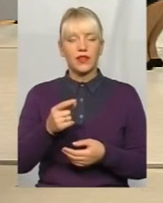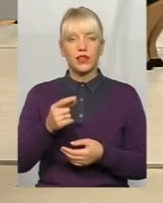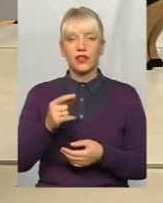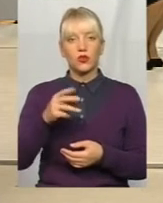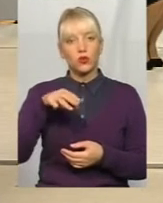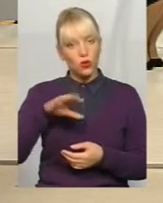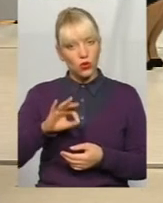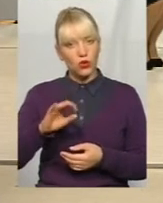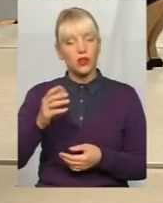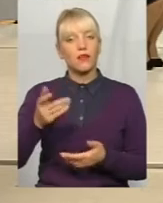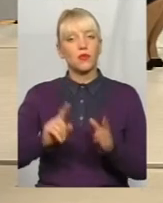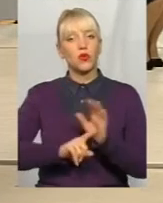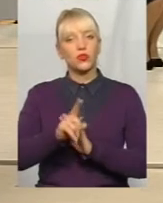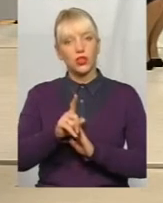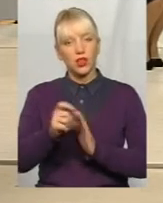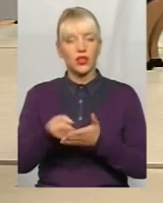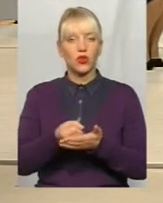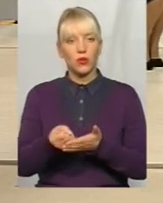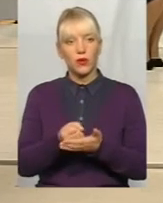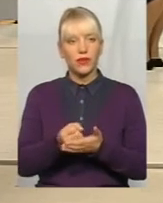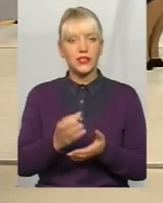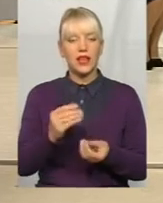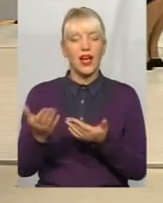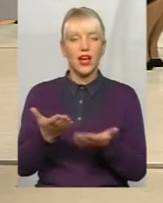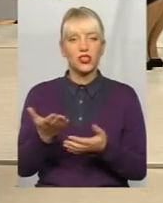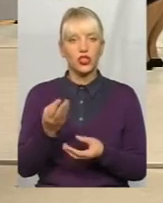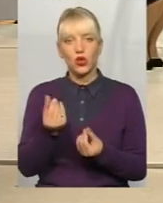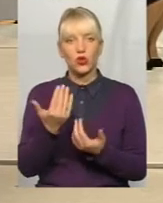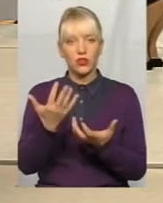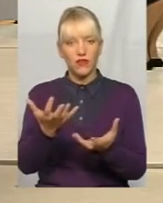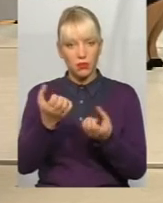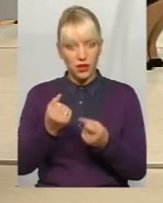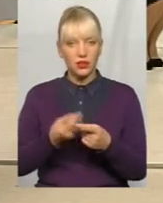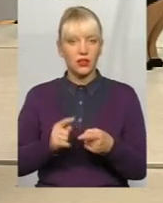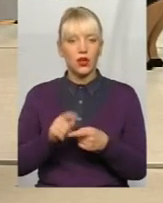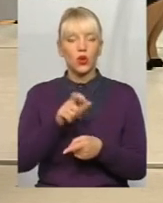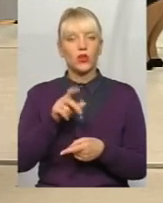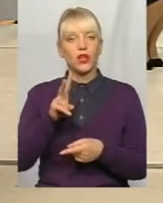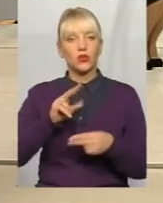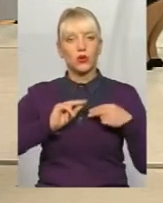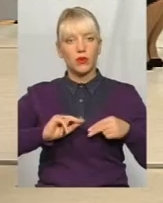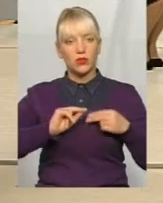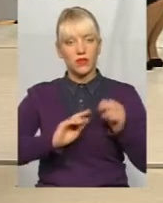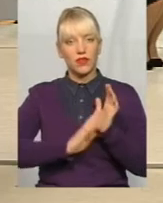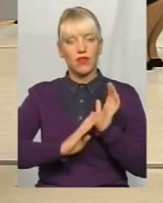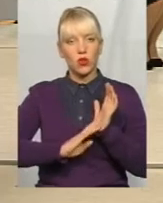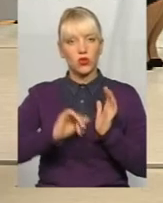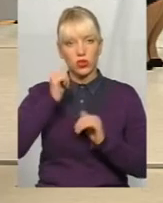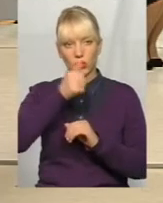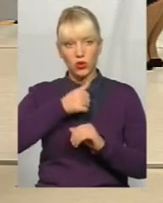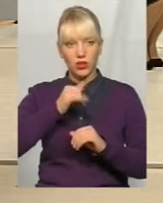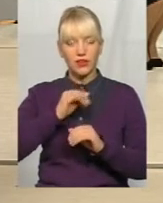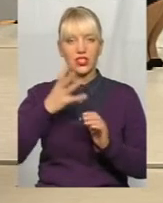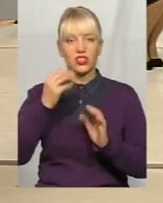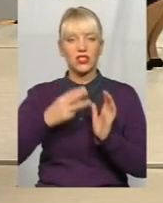тоді начали добиватись. А чиї гроші ви берете тих людей, які працювали з 90-х років, і ще з